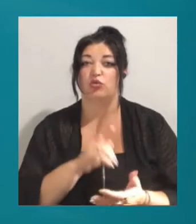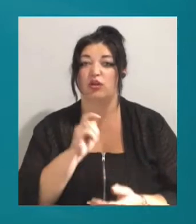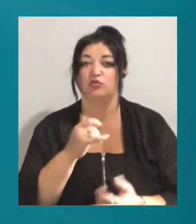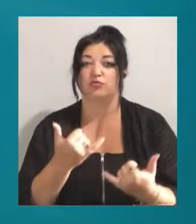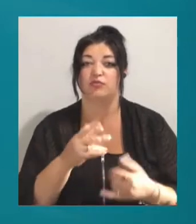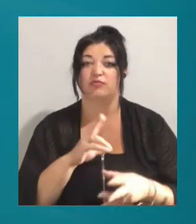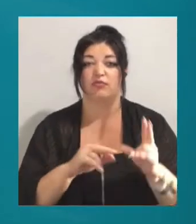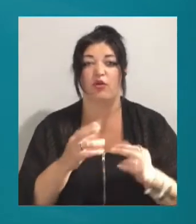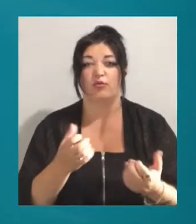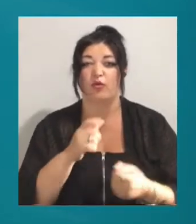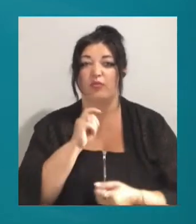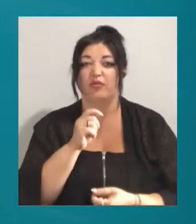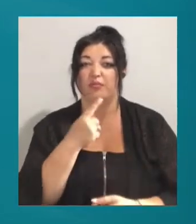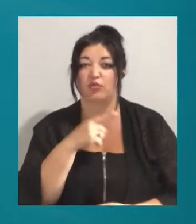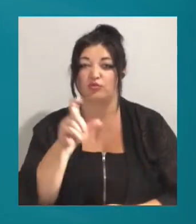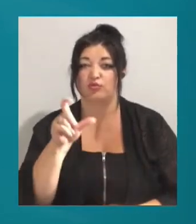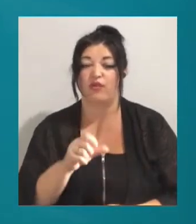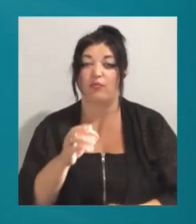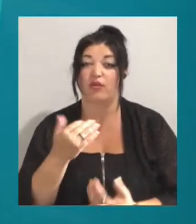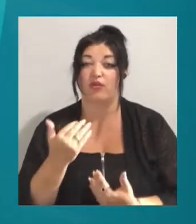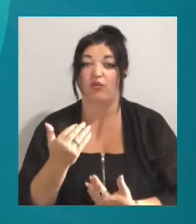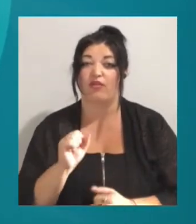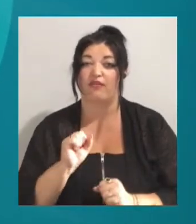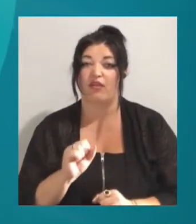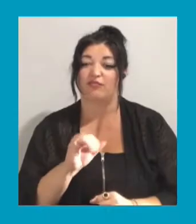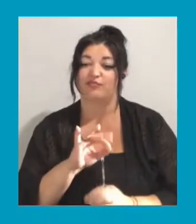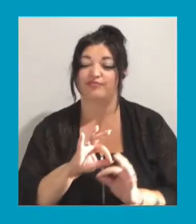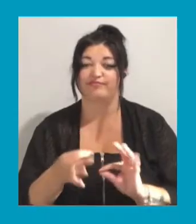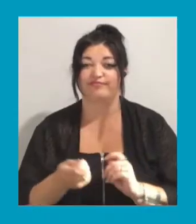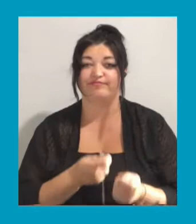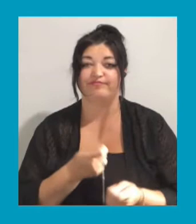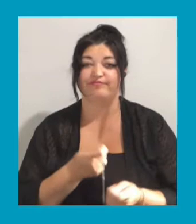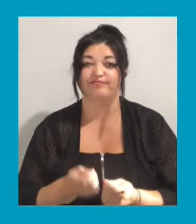намагаються отримати коментарі підозрюваного або його адвоката, аби дізнатися їхню позицію.